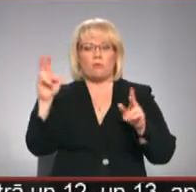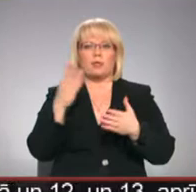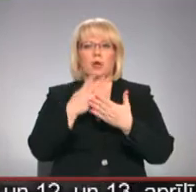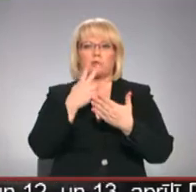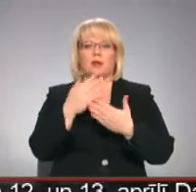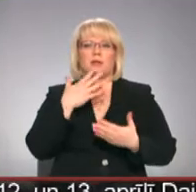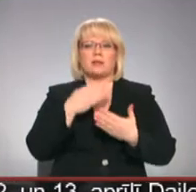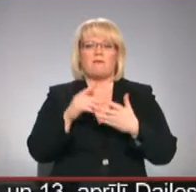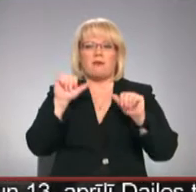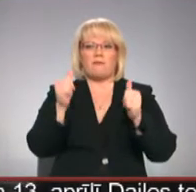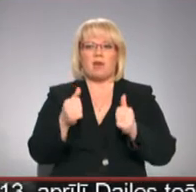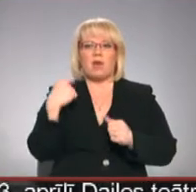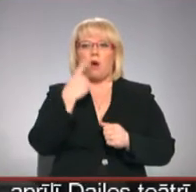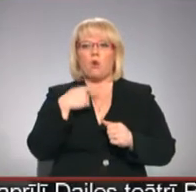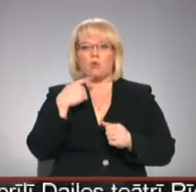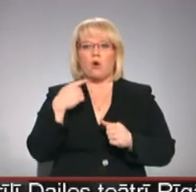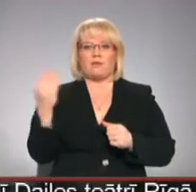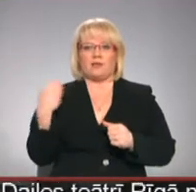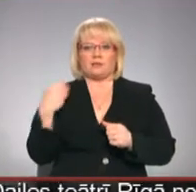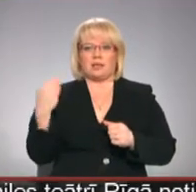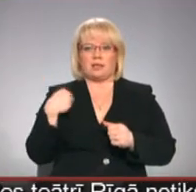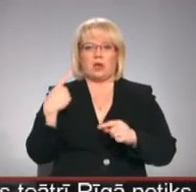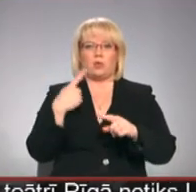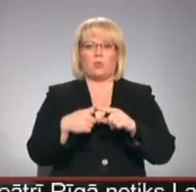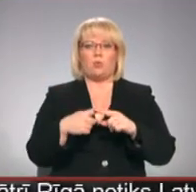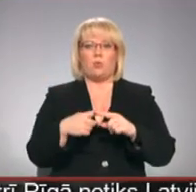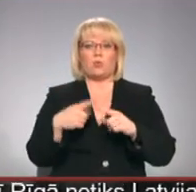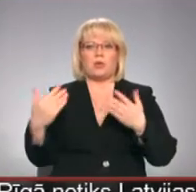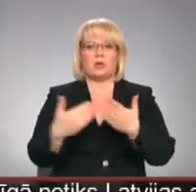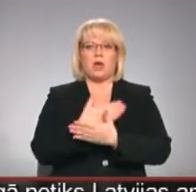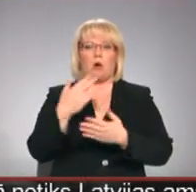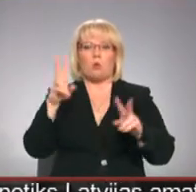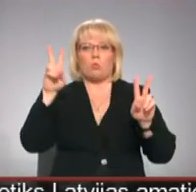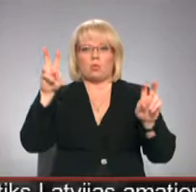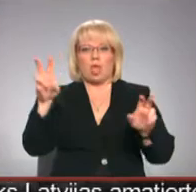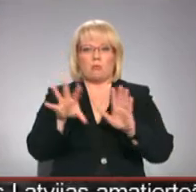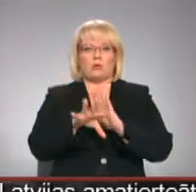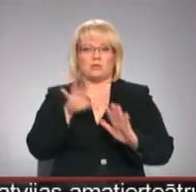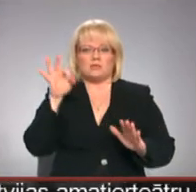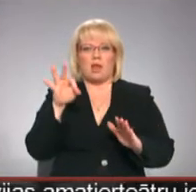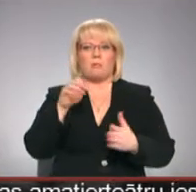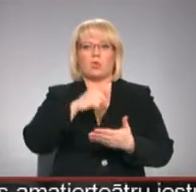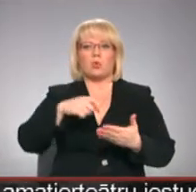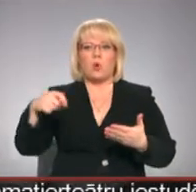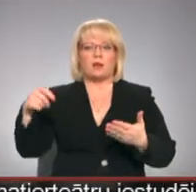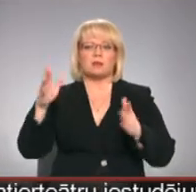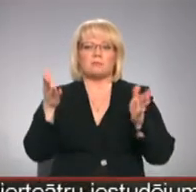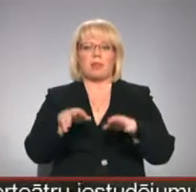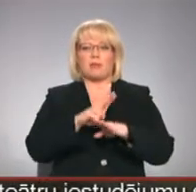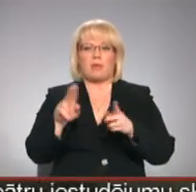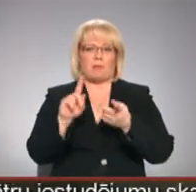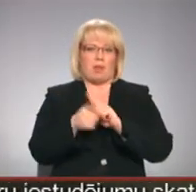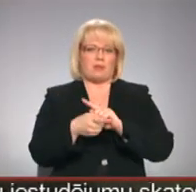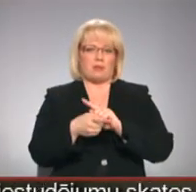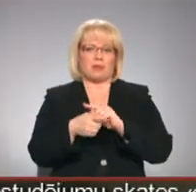par savu veida autoru vizītkarti. Pēdējos gados režisors pārsteidza ar jaunu tēmu izvēlu, taču rokraksts paliek nemainīgs. Viņš jau